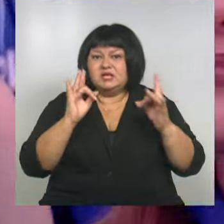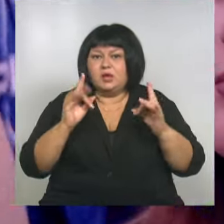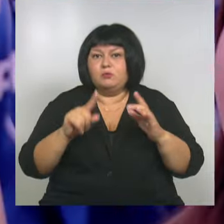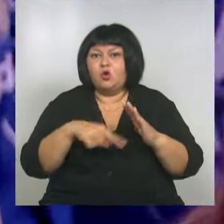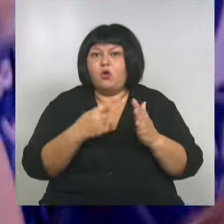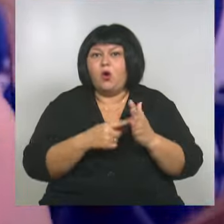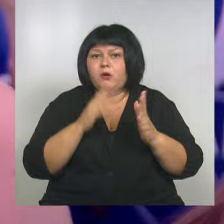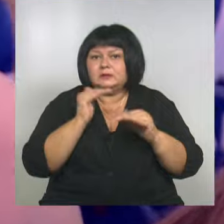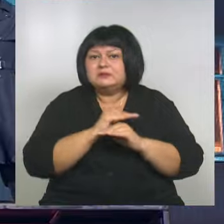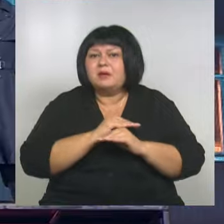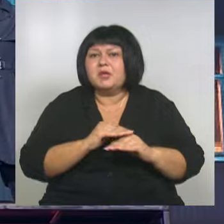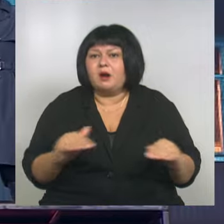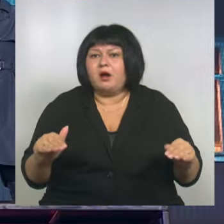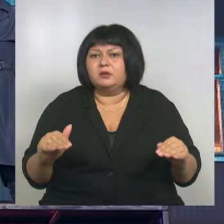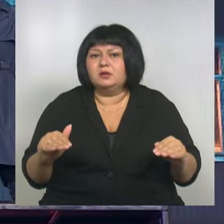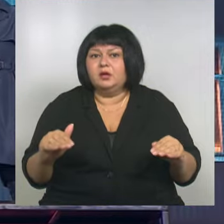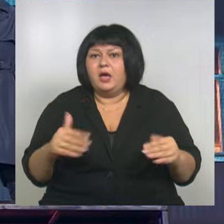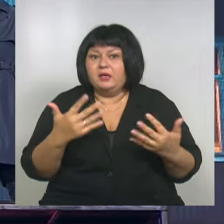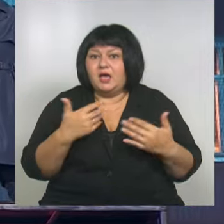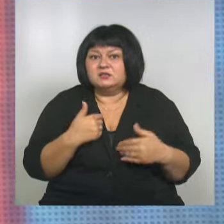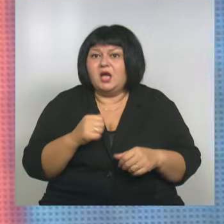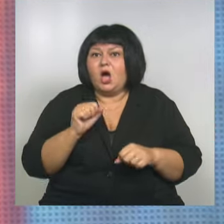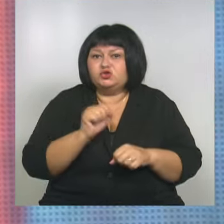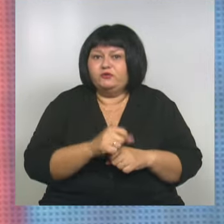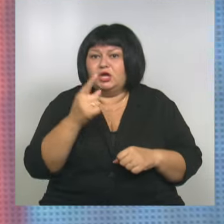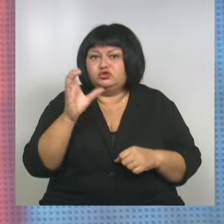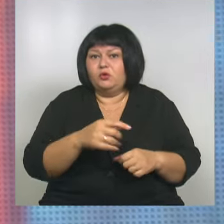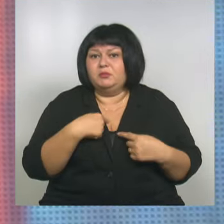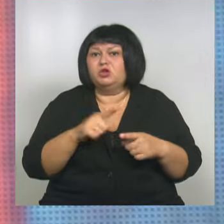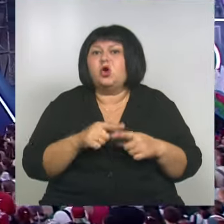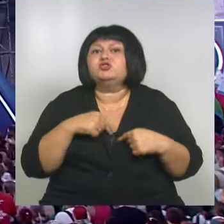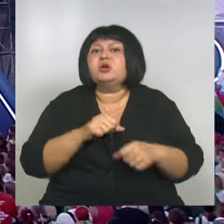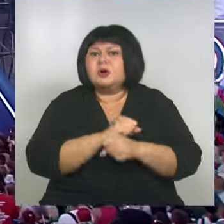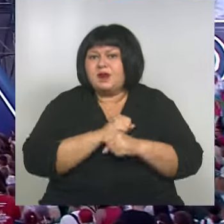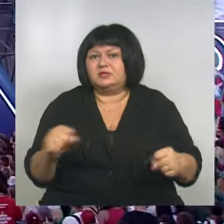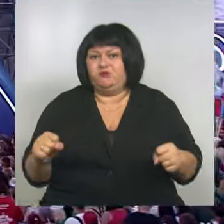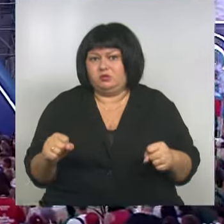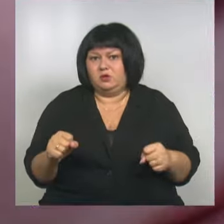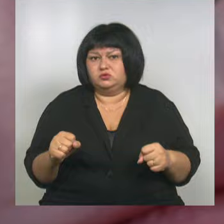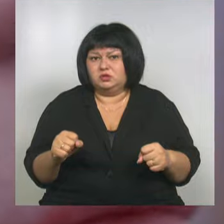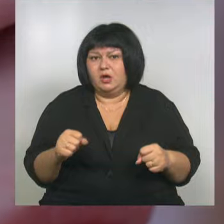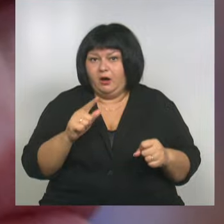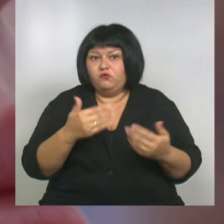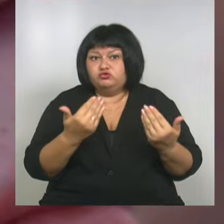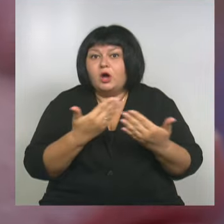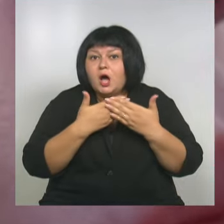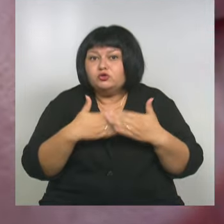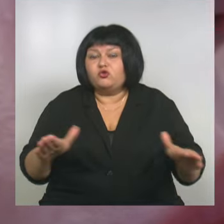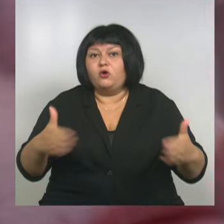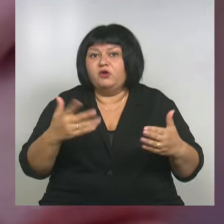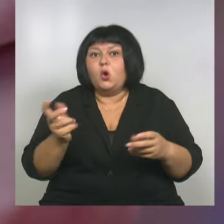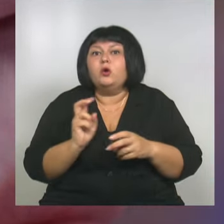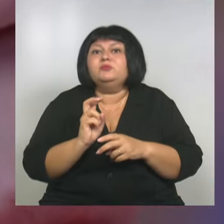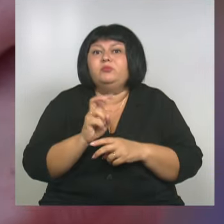замирает. Казалось, что если остановлюсь хоть на секунду, то и меня разорвет на куски. Вот откроется дверь, и он